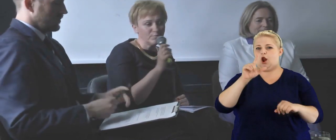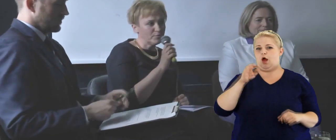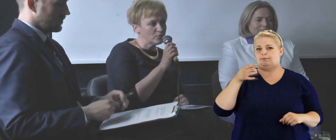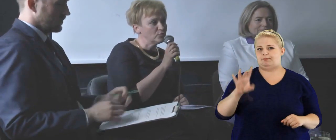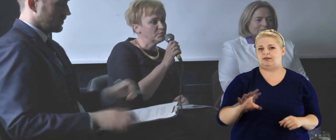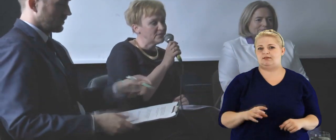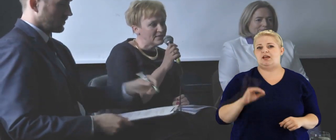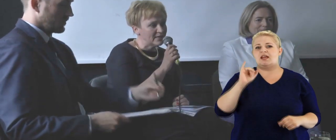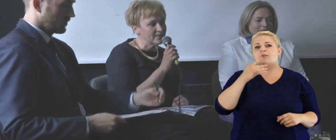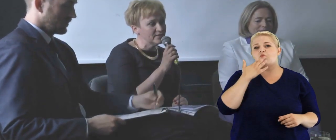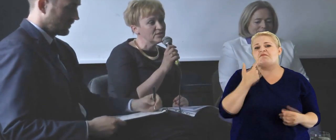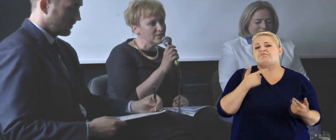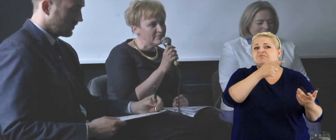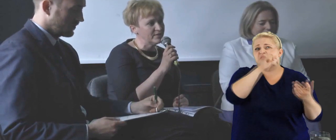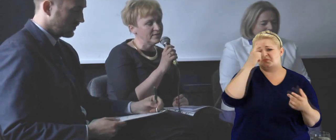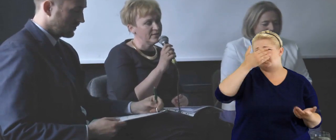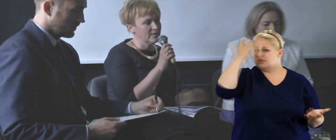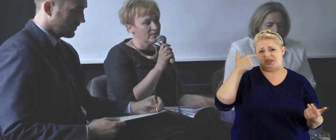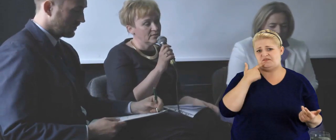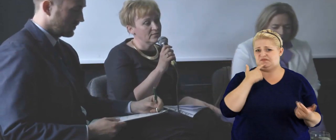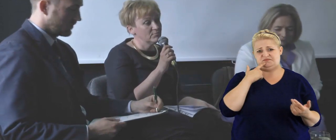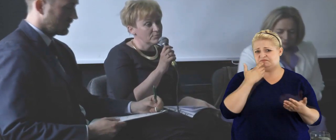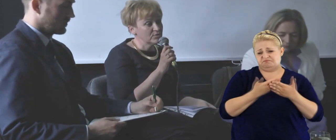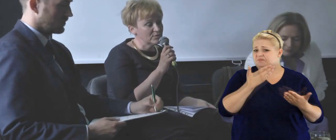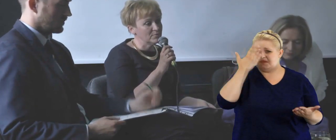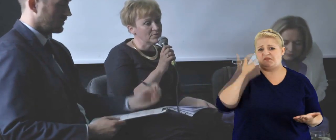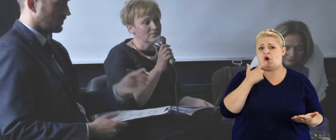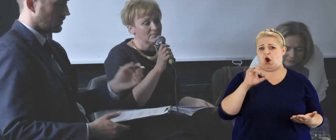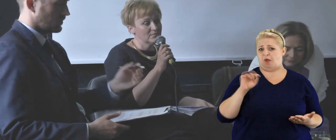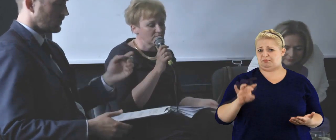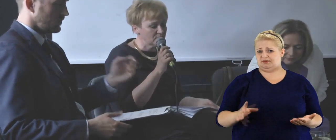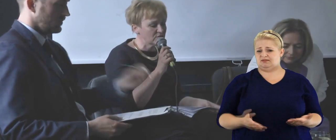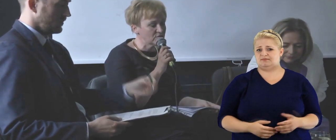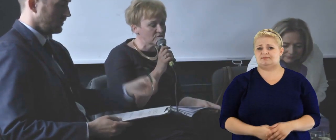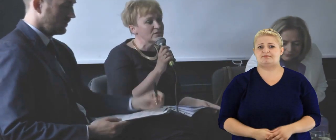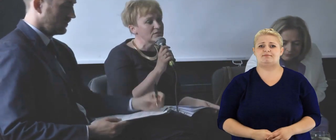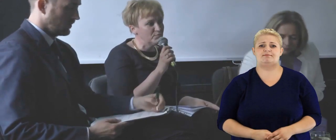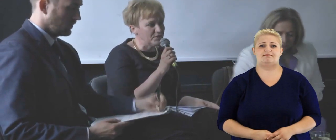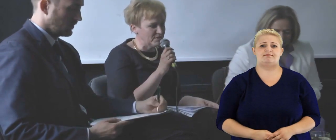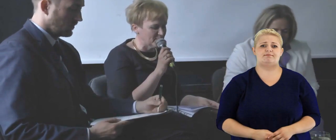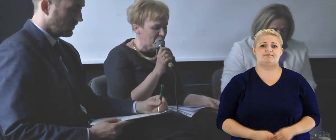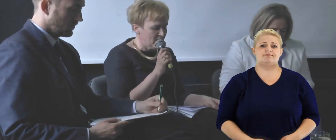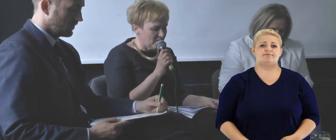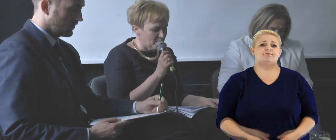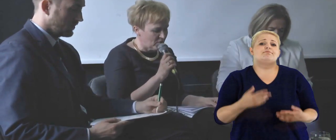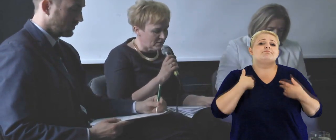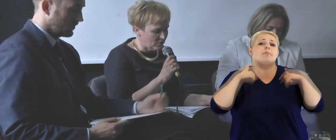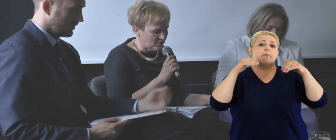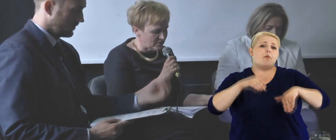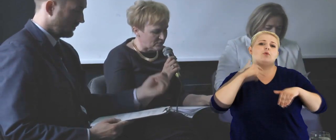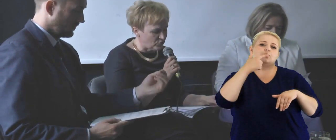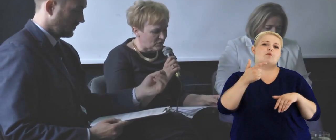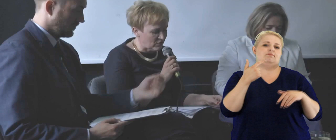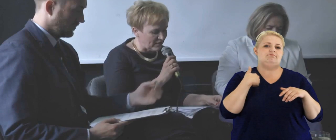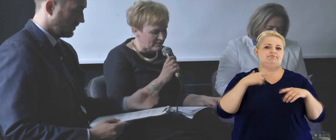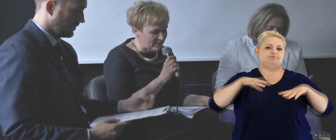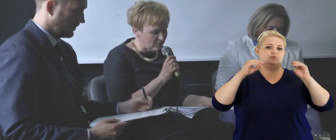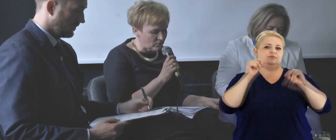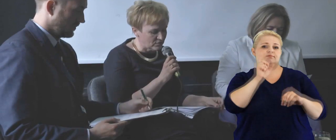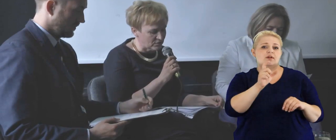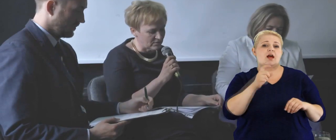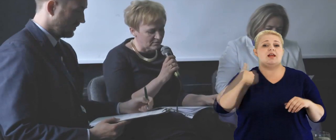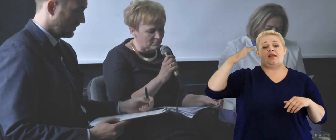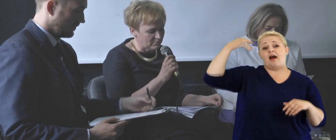lobbyingową i po prostu przyznaje, że nie wie, co jest lobbyingiem. Mogę tylko też zacząć od